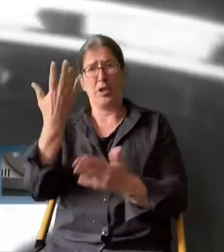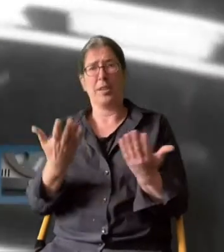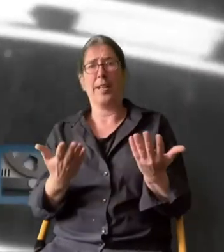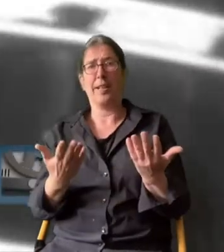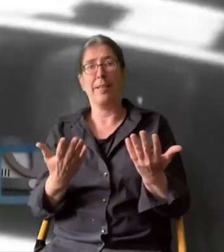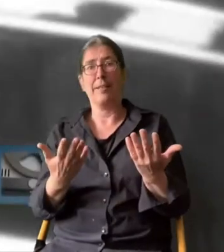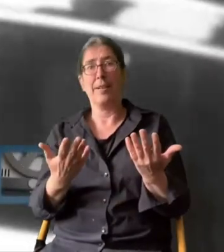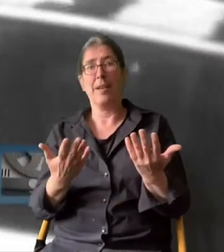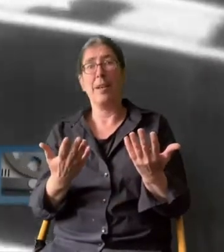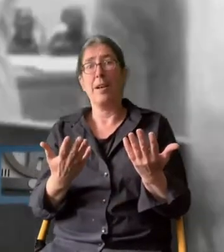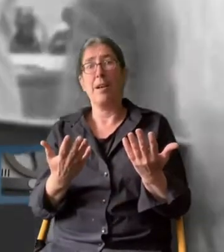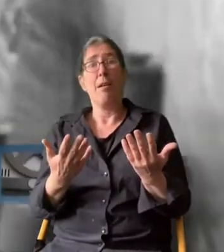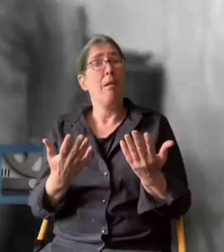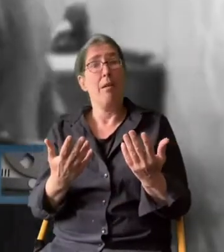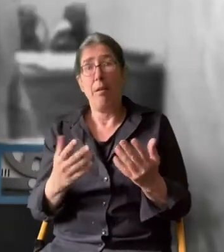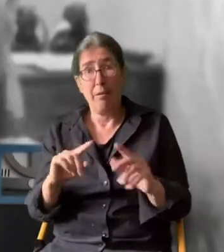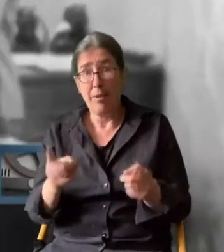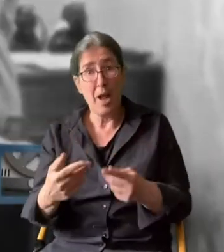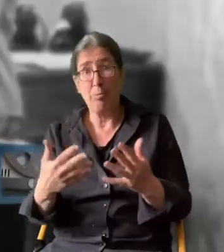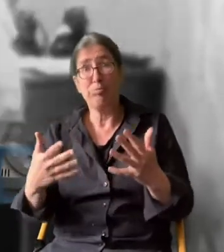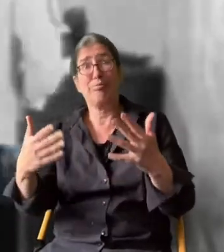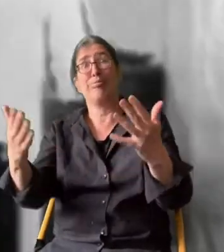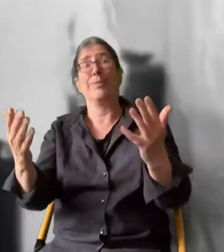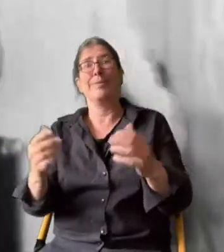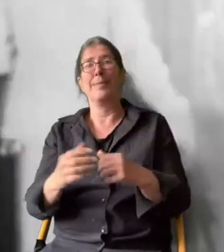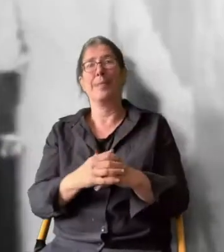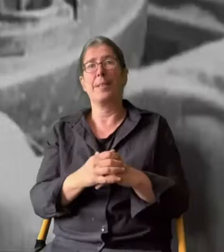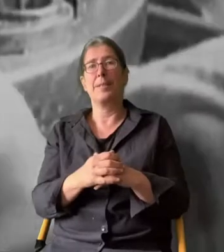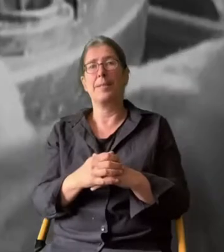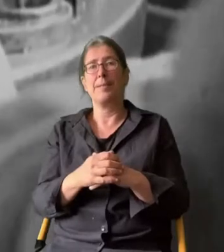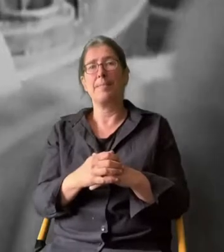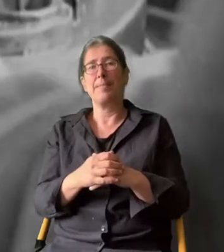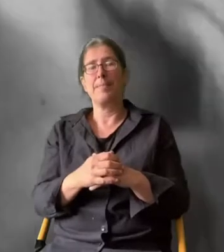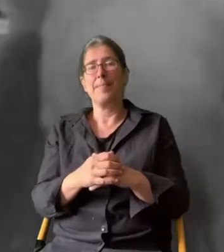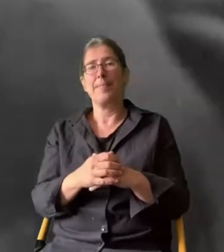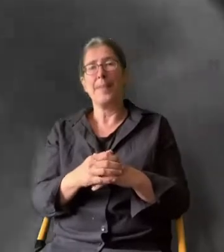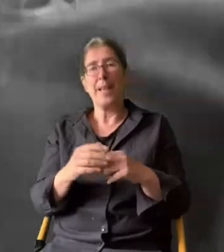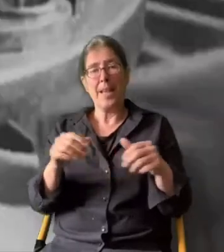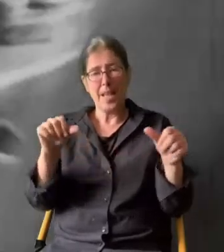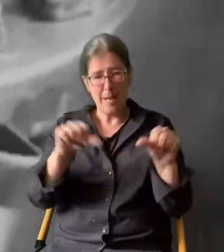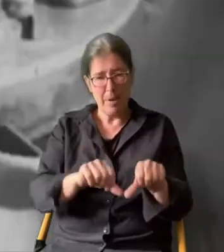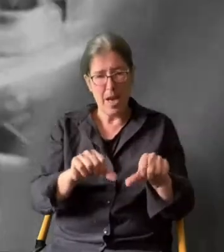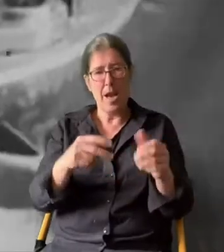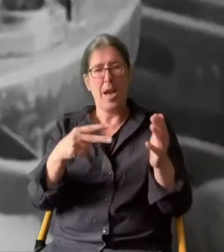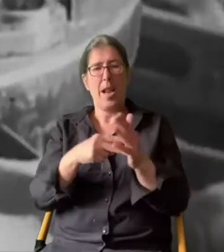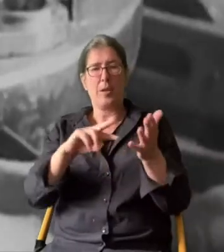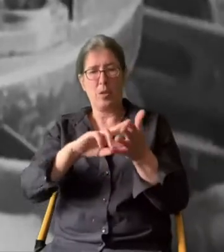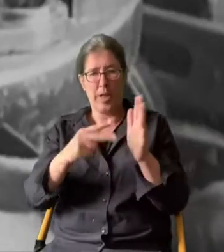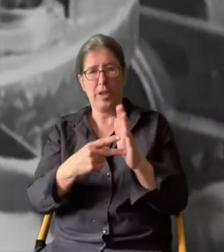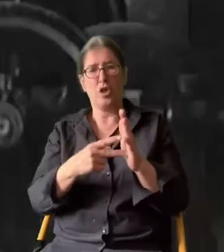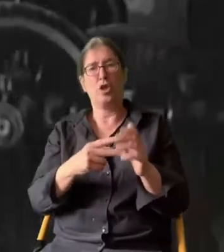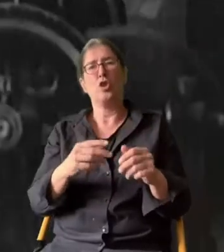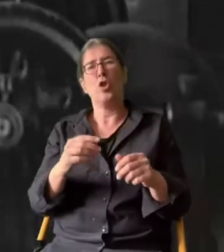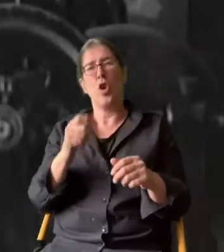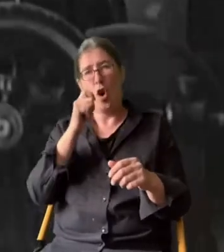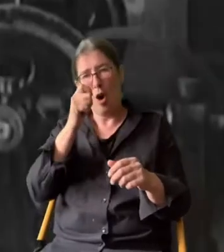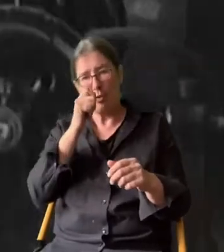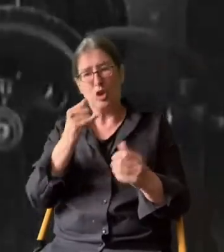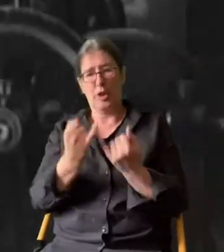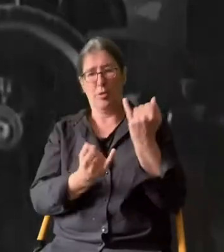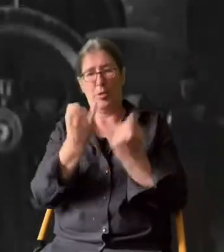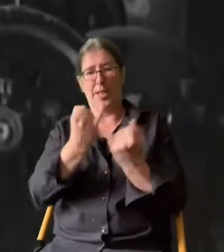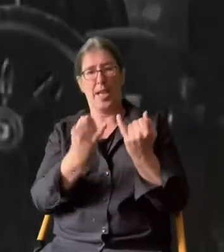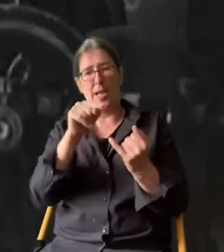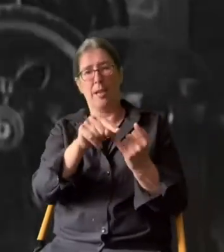keiner dahin. Und jetzt auf einmal dieser Aufwand. In der chemischen, elektrotechnischen und optischen